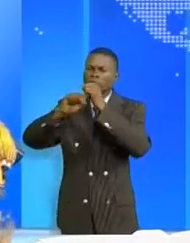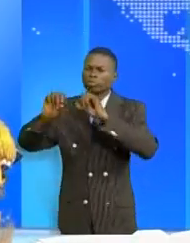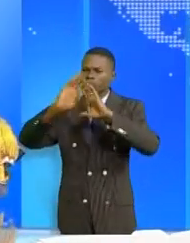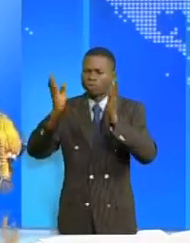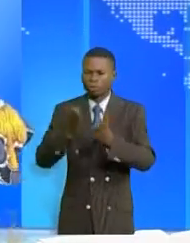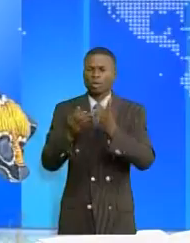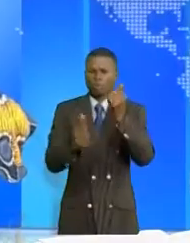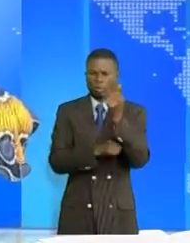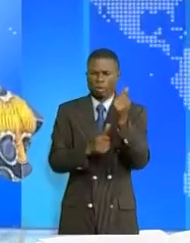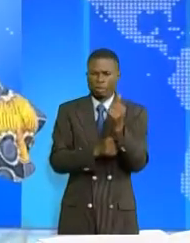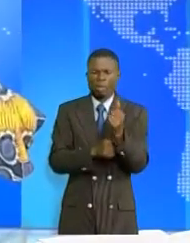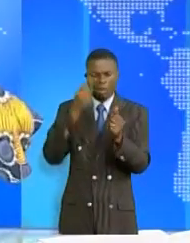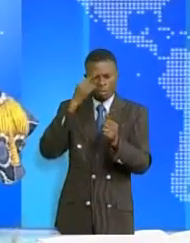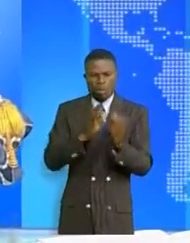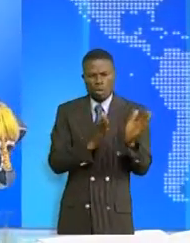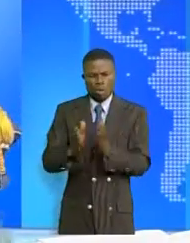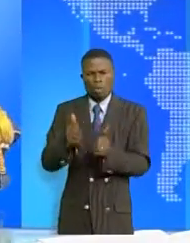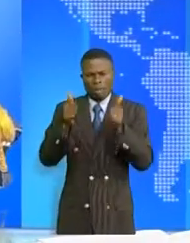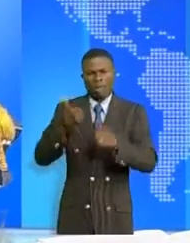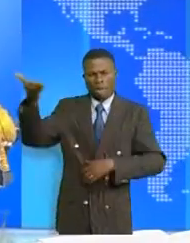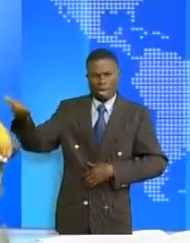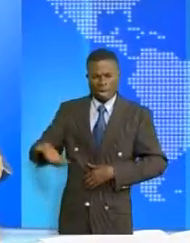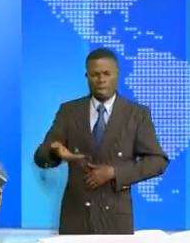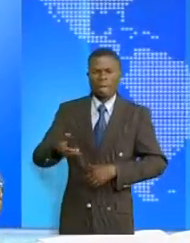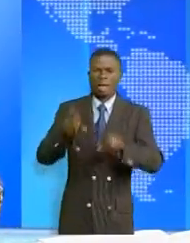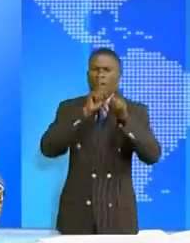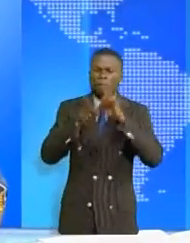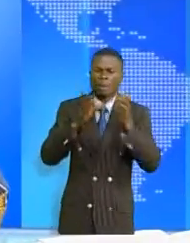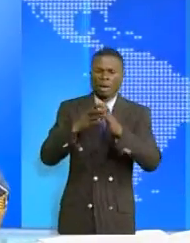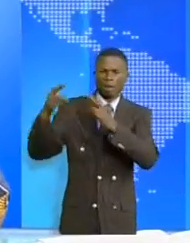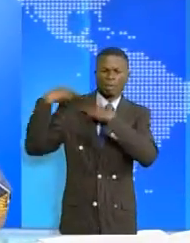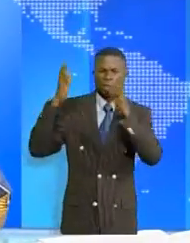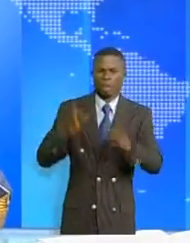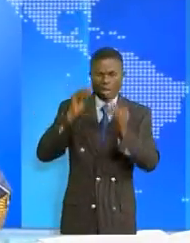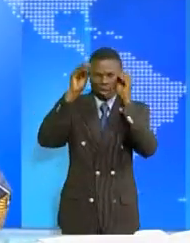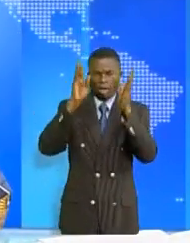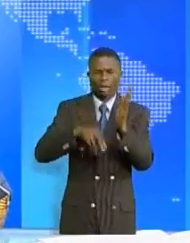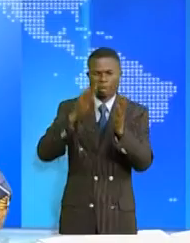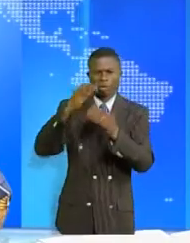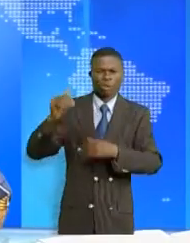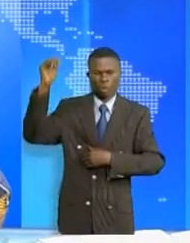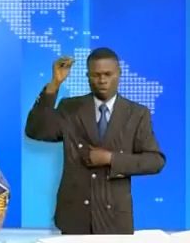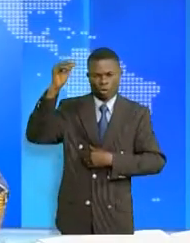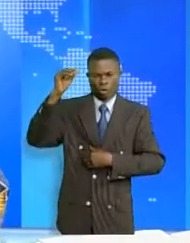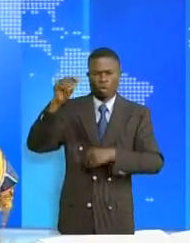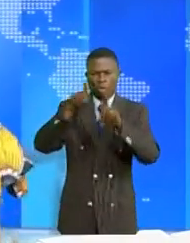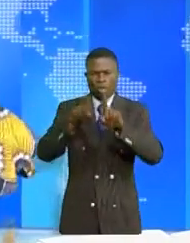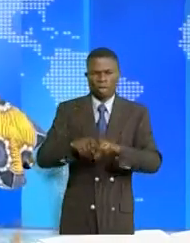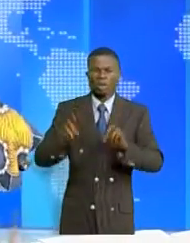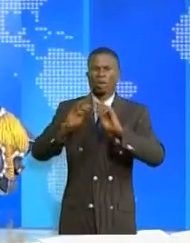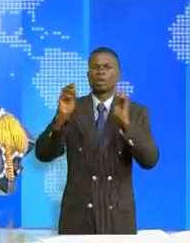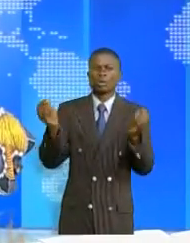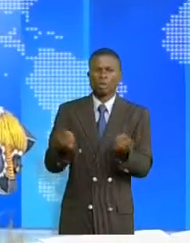C'est mardi, elle s'est entretenue avec les responsables de l'enseignement supérieur et universitaire ainsi que la Fédération